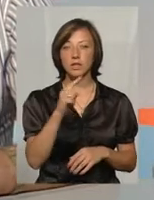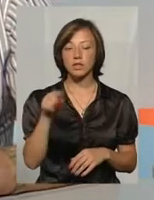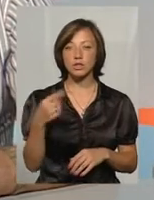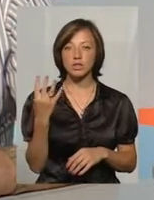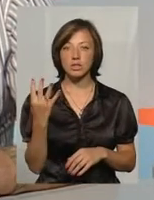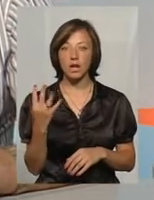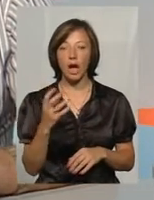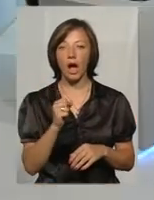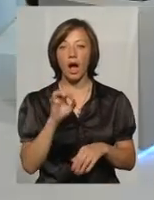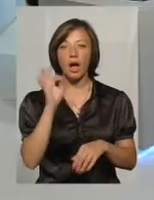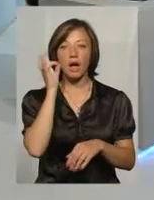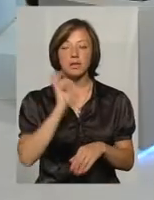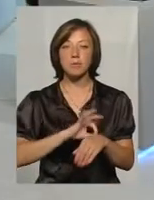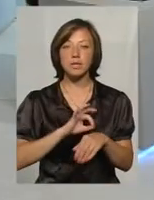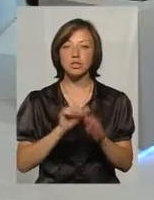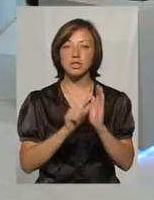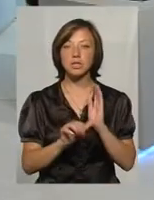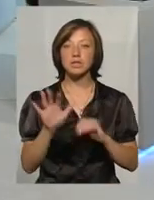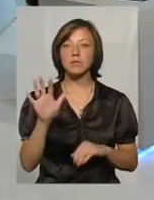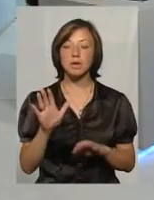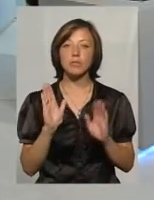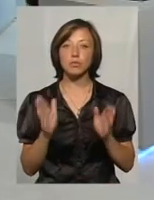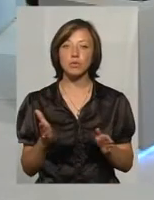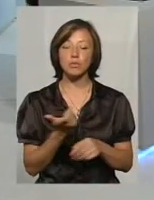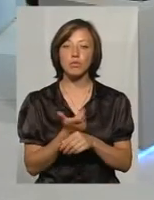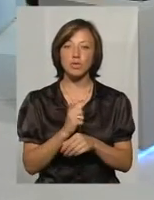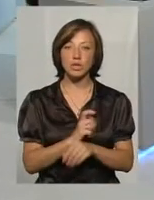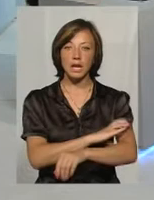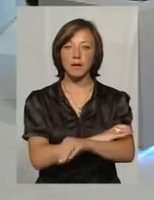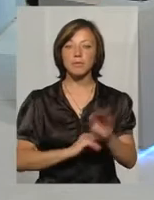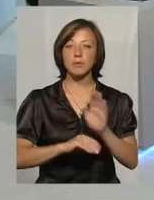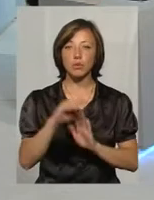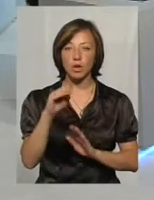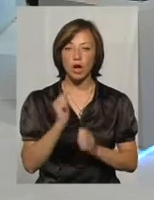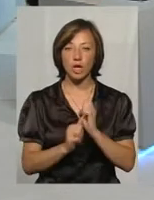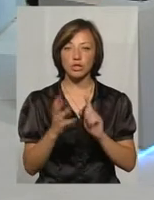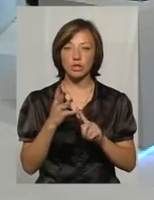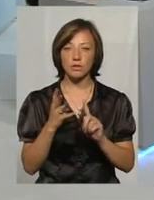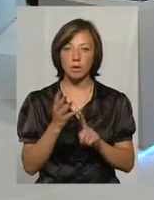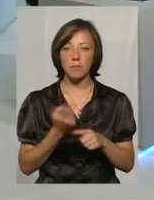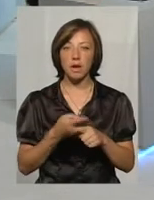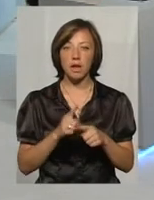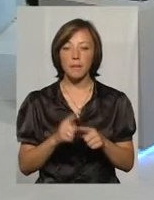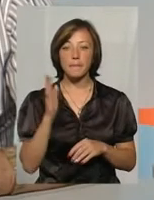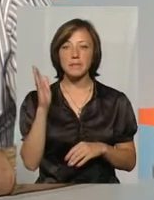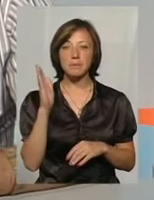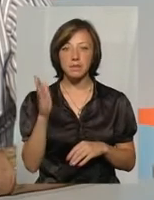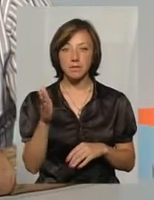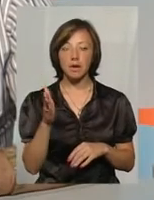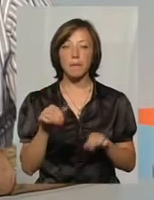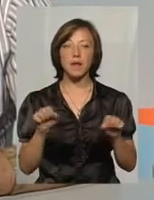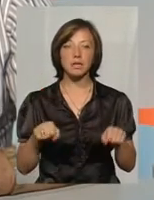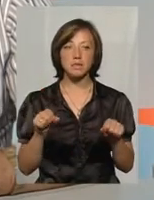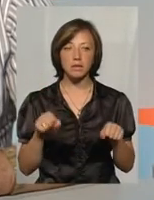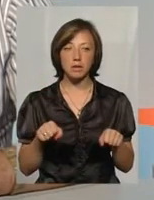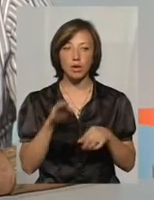діабетиків – 65 тисячі, і буде ще більше, гипертоніка в кожній четвіртій. І тому в перспективі потенціально